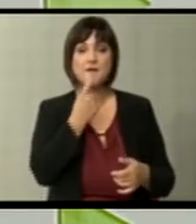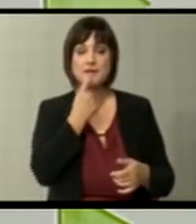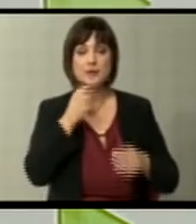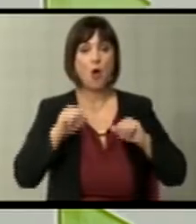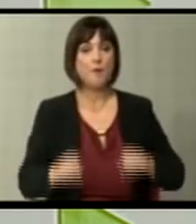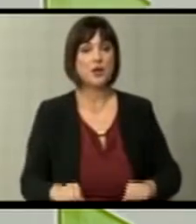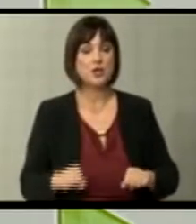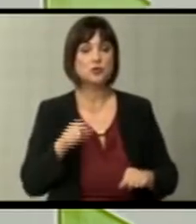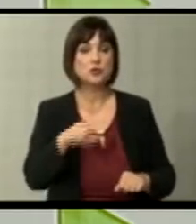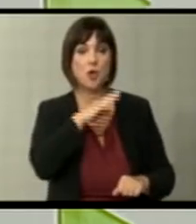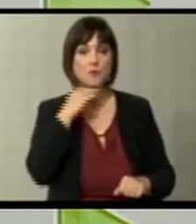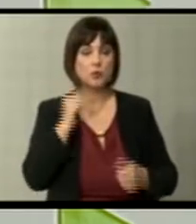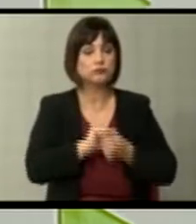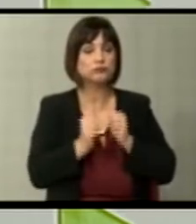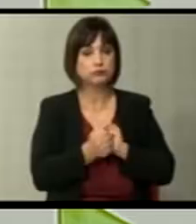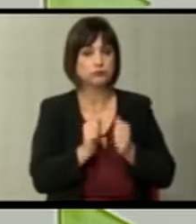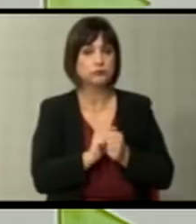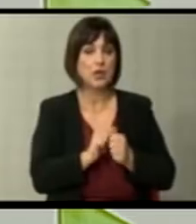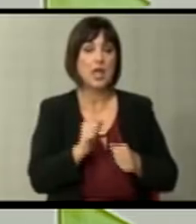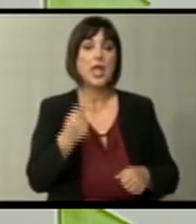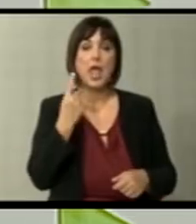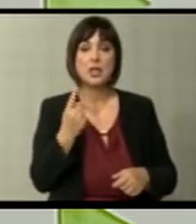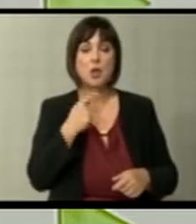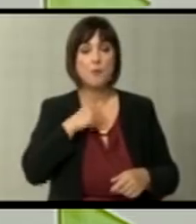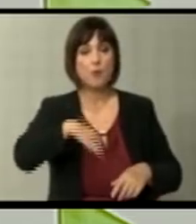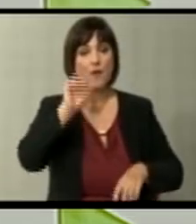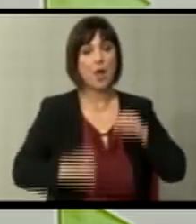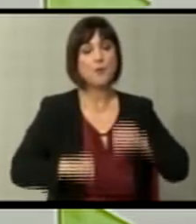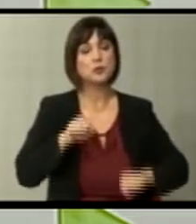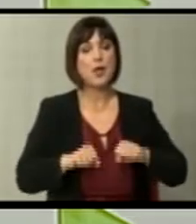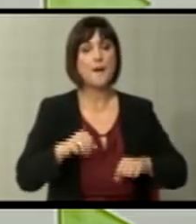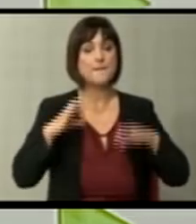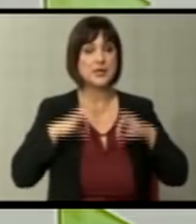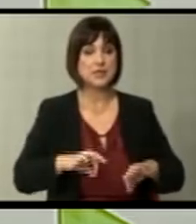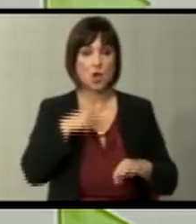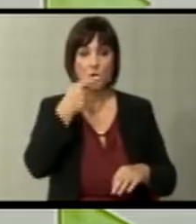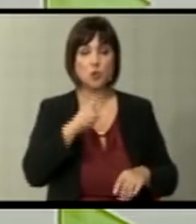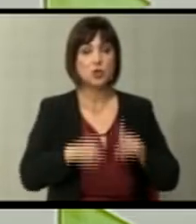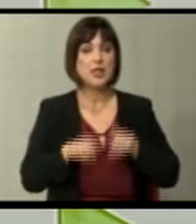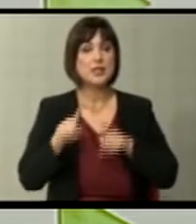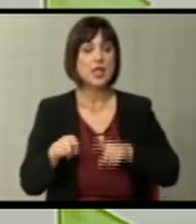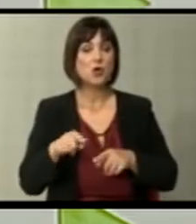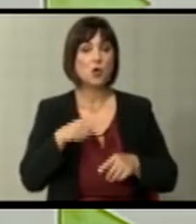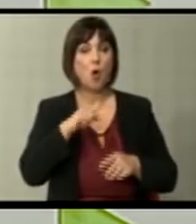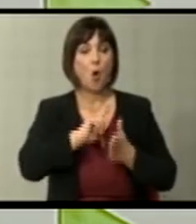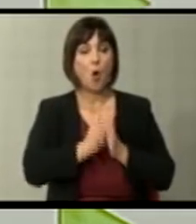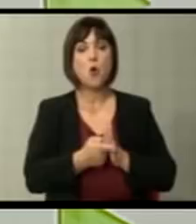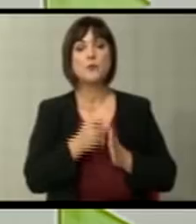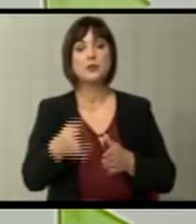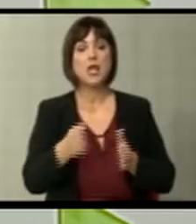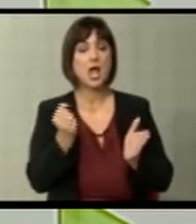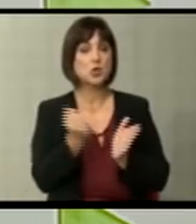председателство исключително многу се труди. Је едно од поспособните председателства кој што денеска излада со неколку верзии веднаш на